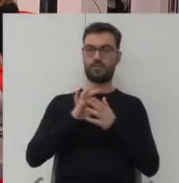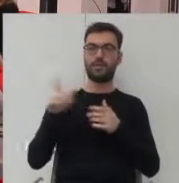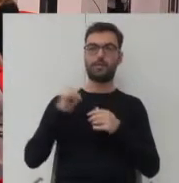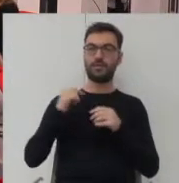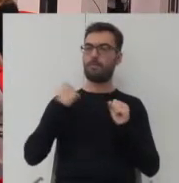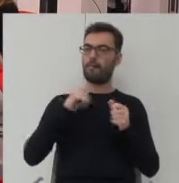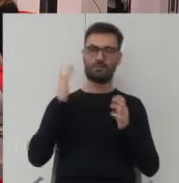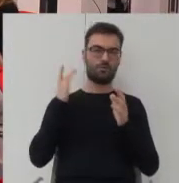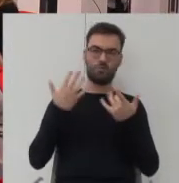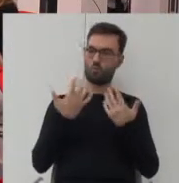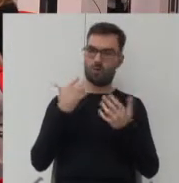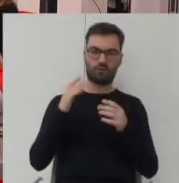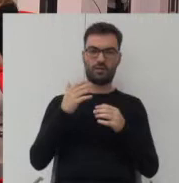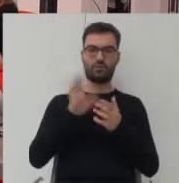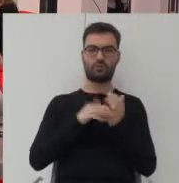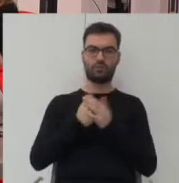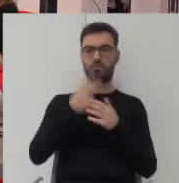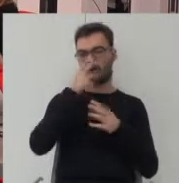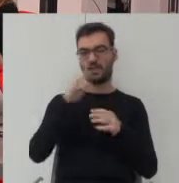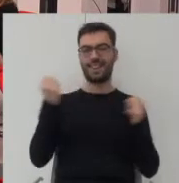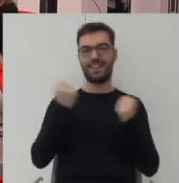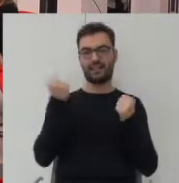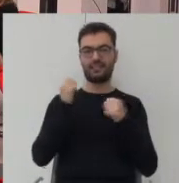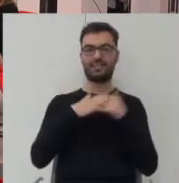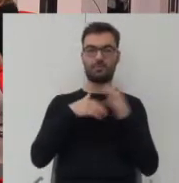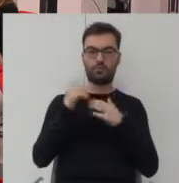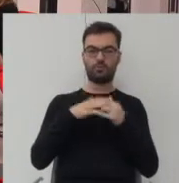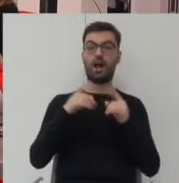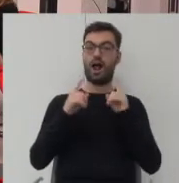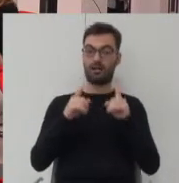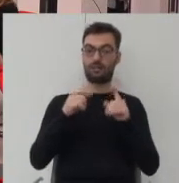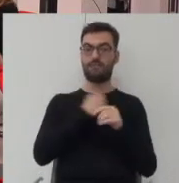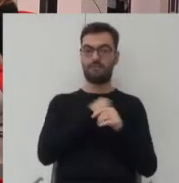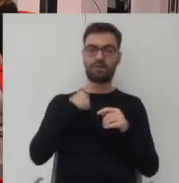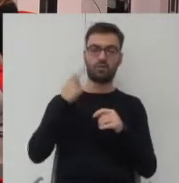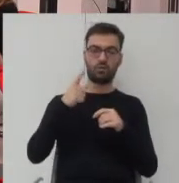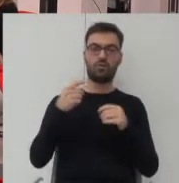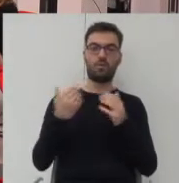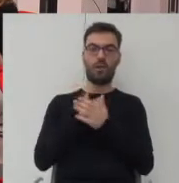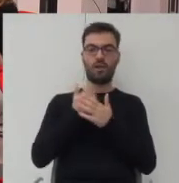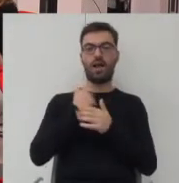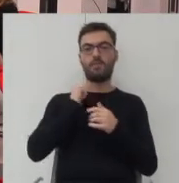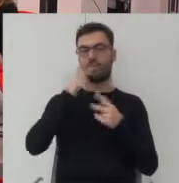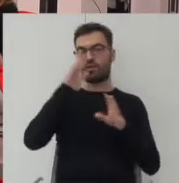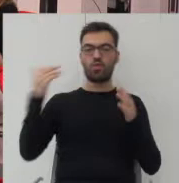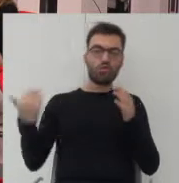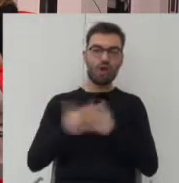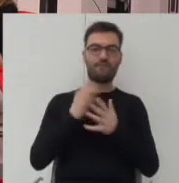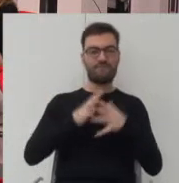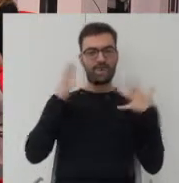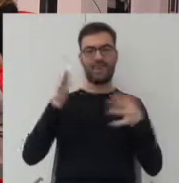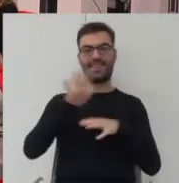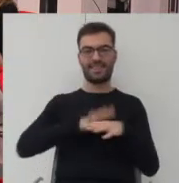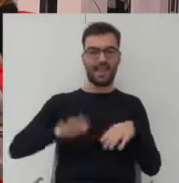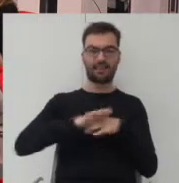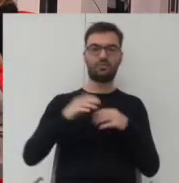uproszczone przykłady pokazali tej intensyfikacji zabudowy, a jednak jest w Warszawie pewien trend, żeby wskazywać nowe duże tereny pod